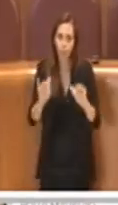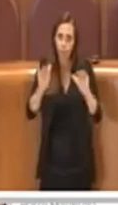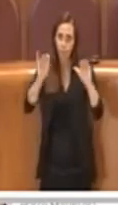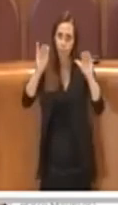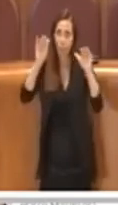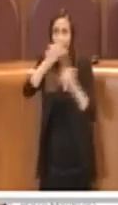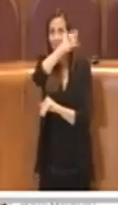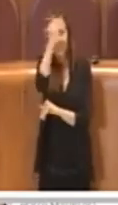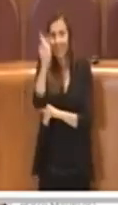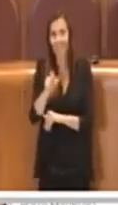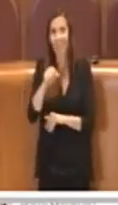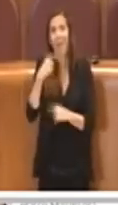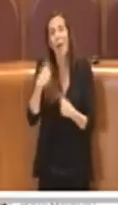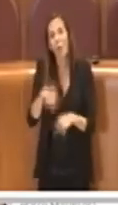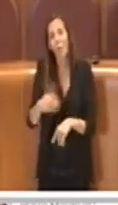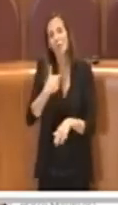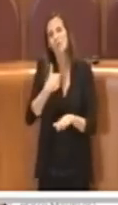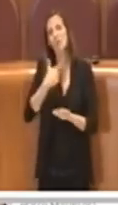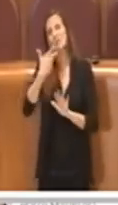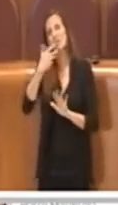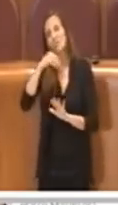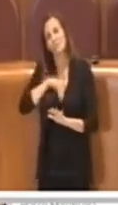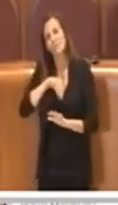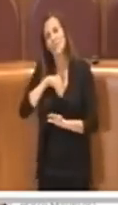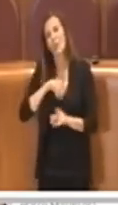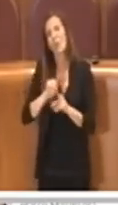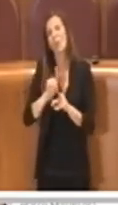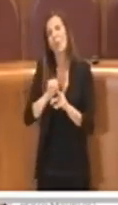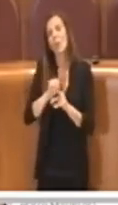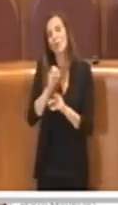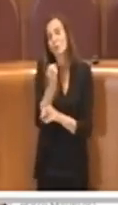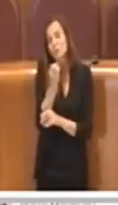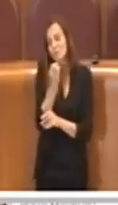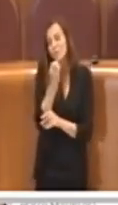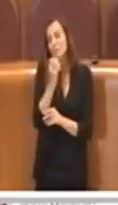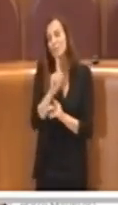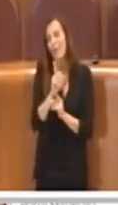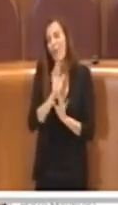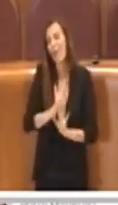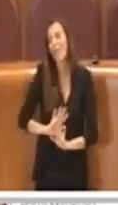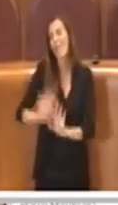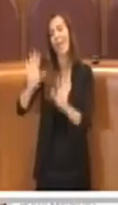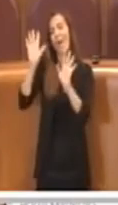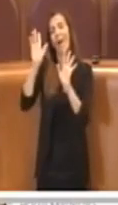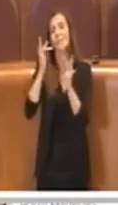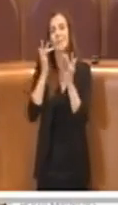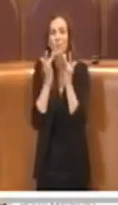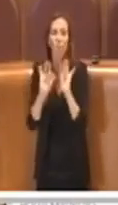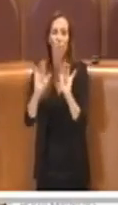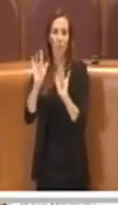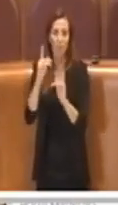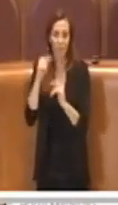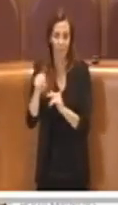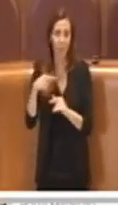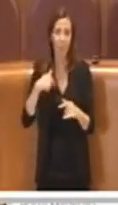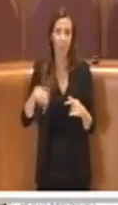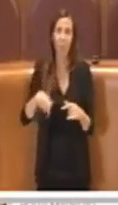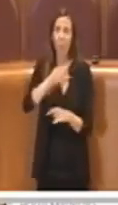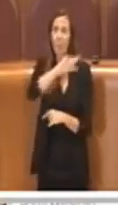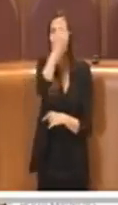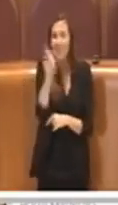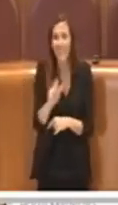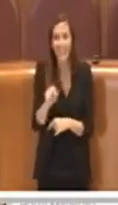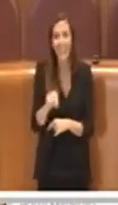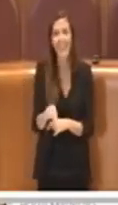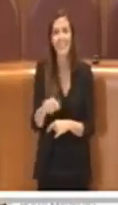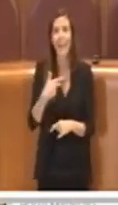caratterizzata da una sua lettura indulgente. E ha perciò ragione chi dice che in questo paese non siamo ancora riusciti a fare i conti con